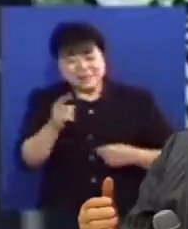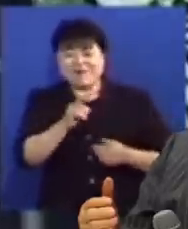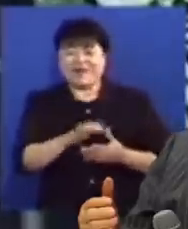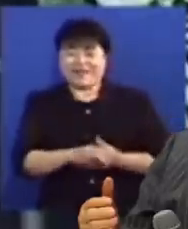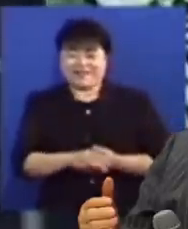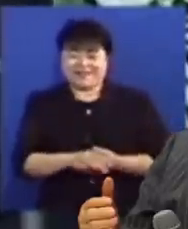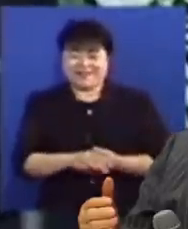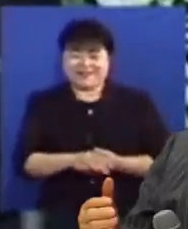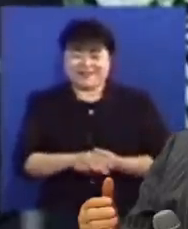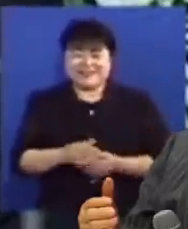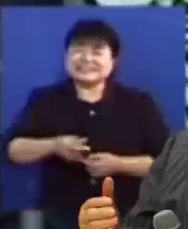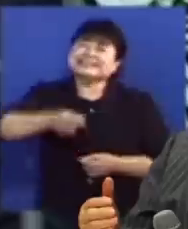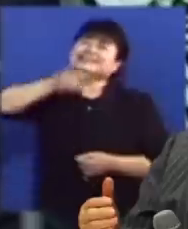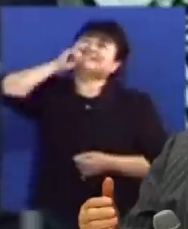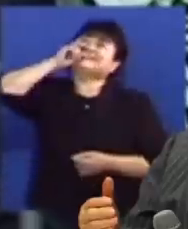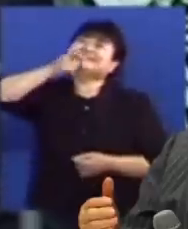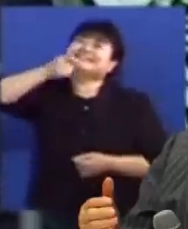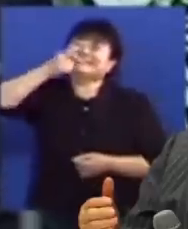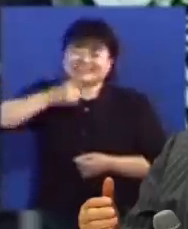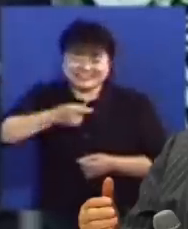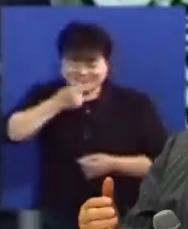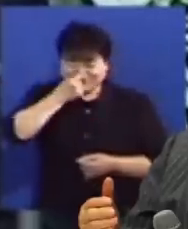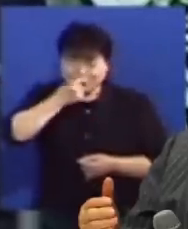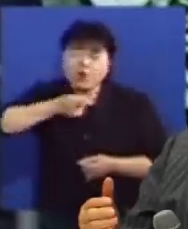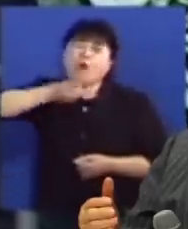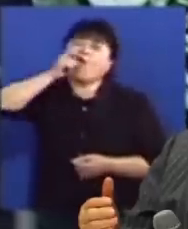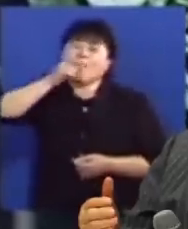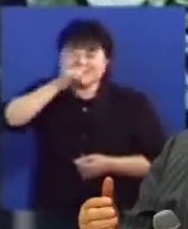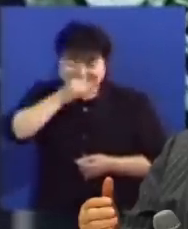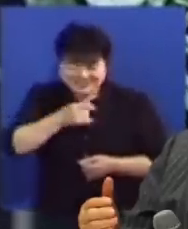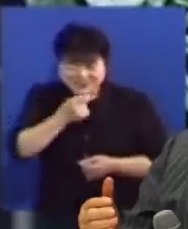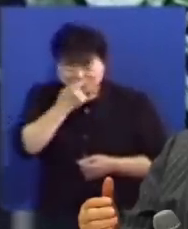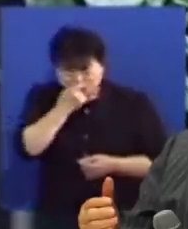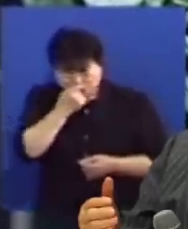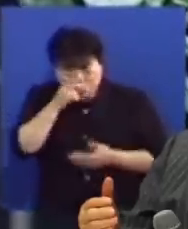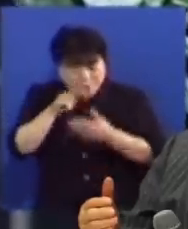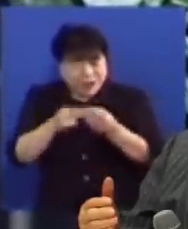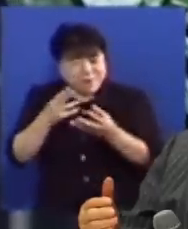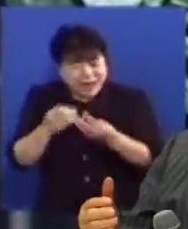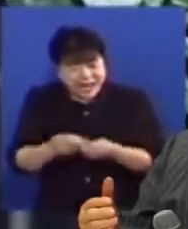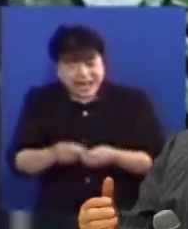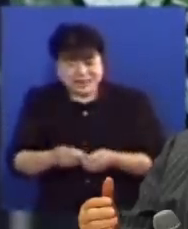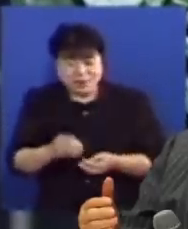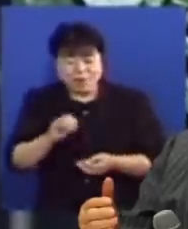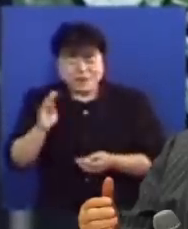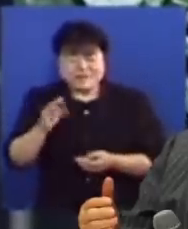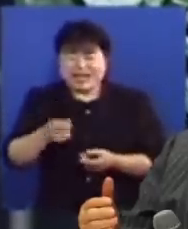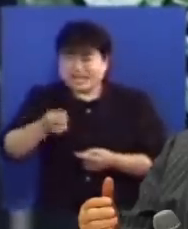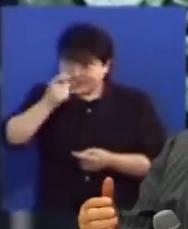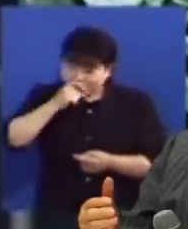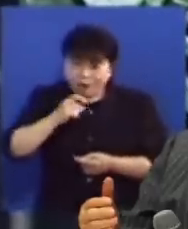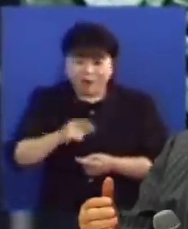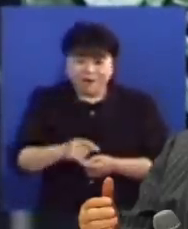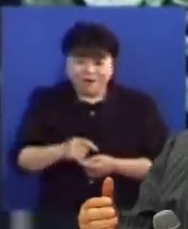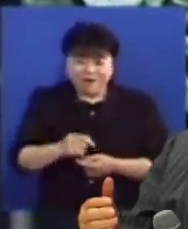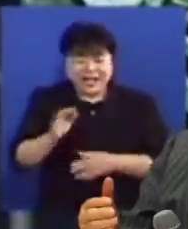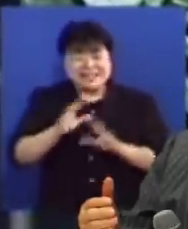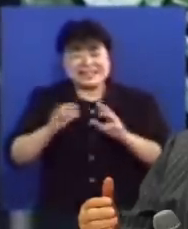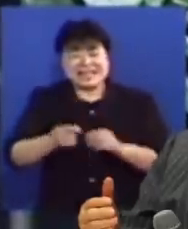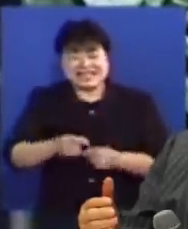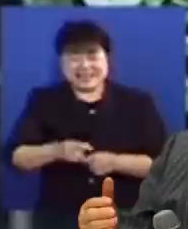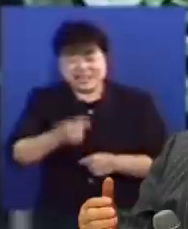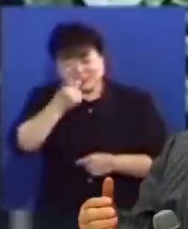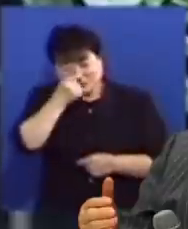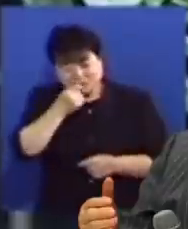한 잔 들이키잖아요 그래서 소주가 그렇게 많이 팔리고 맥주가 그렇게 많이 팔립니다 그런데 우리는 하늘나라 소주